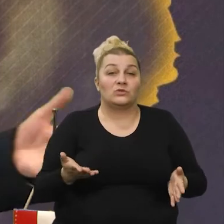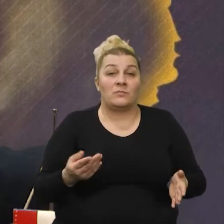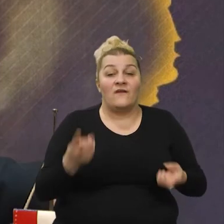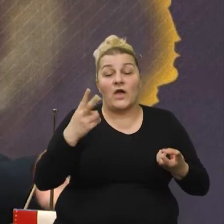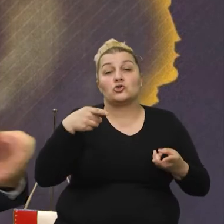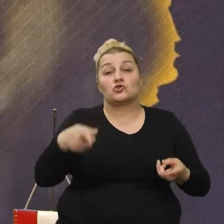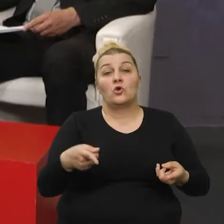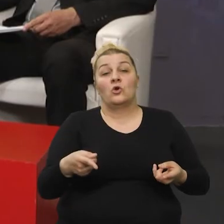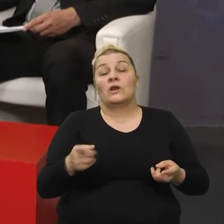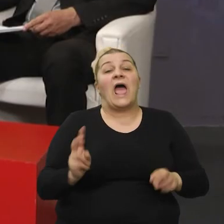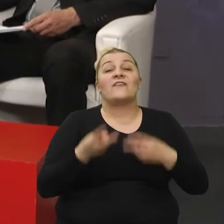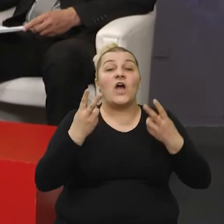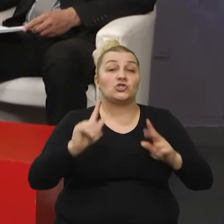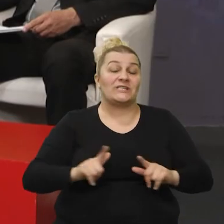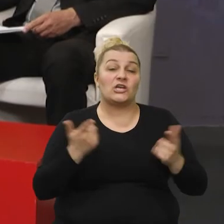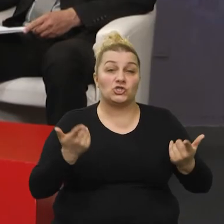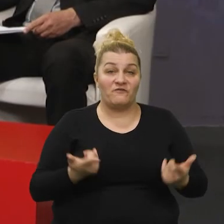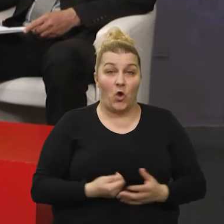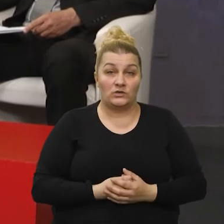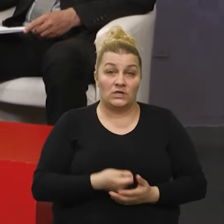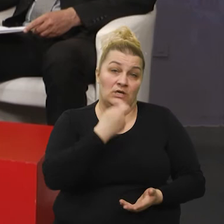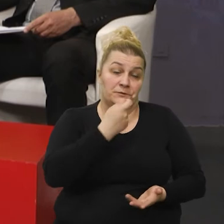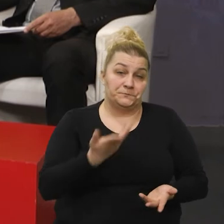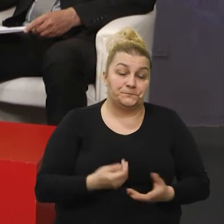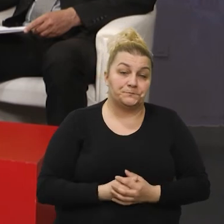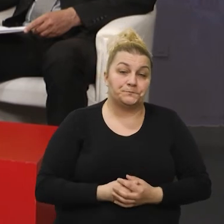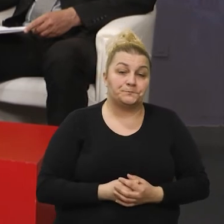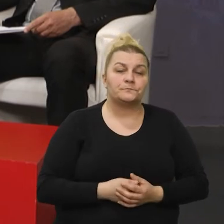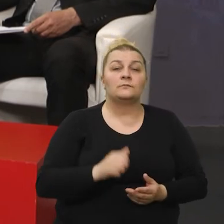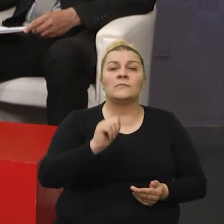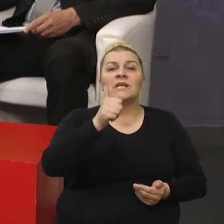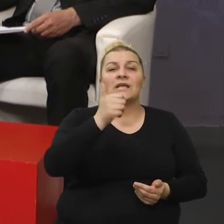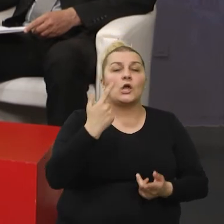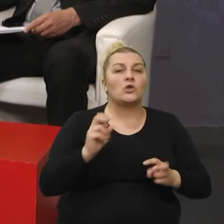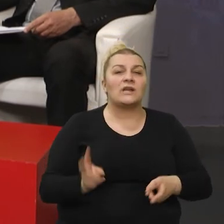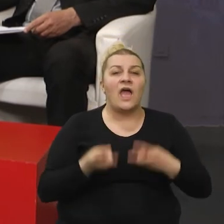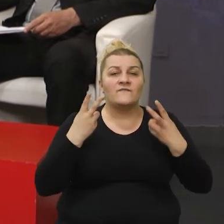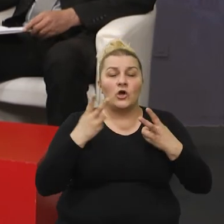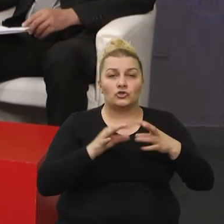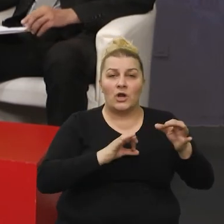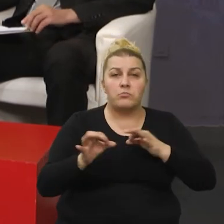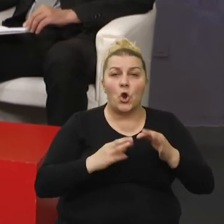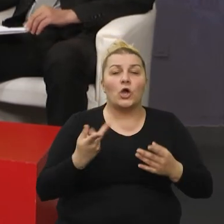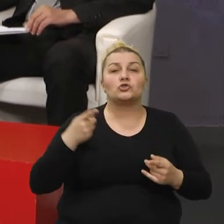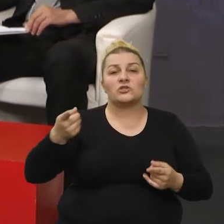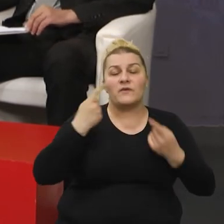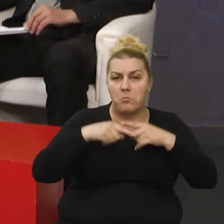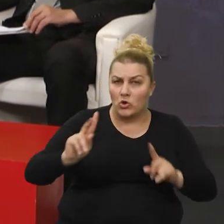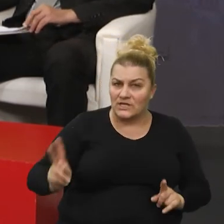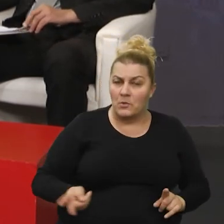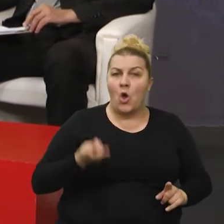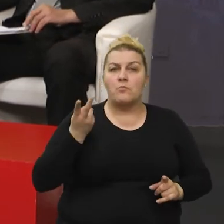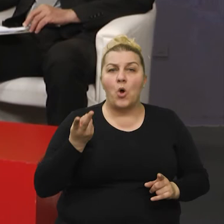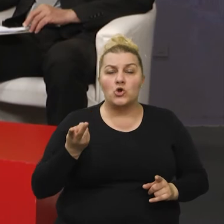najbitnije namjerice za život ovaj. Jedan od najbitnijih projekata na koje ste vi posebno